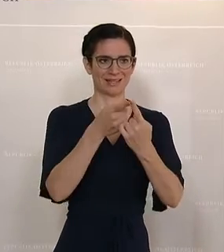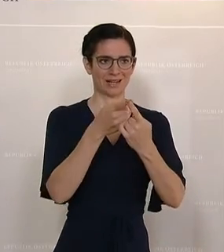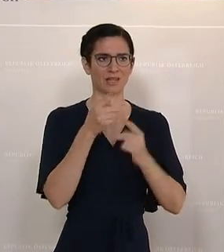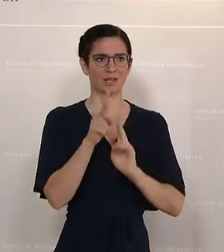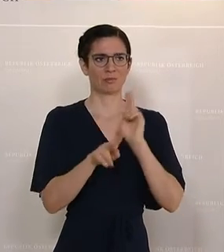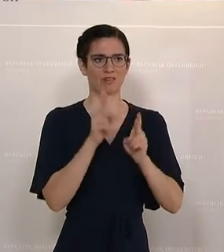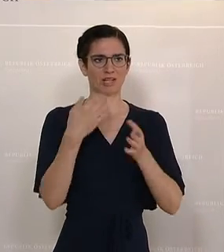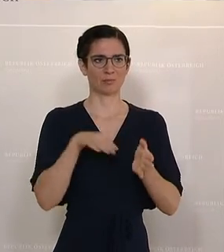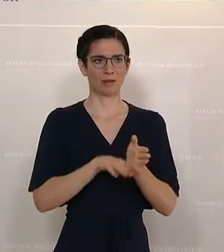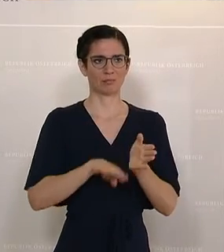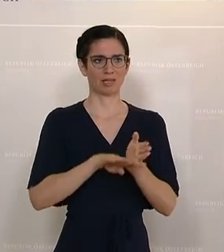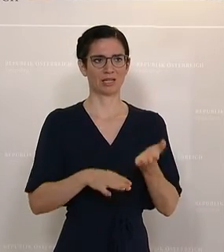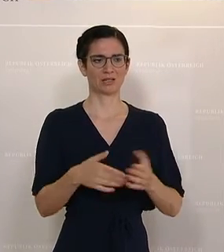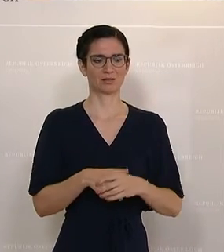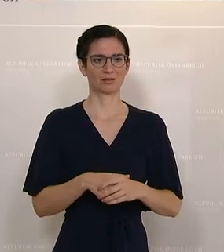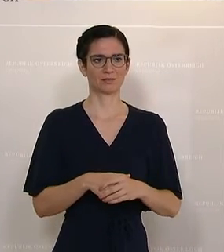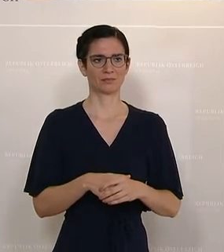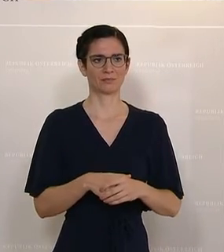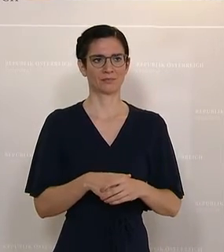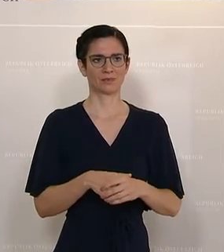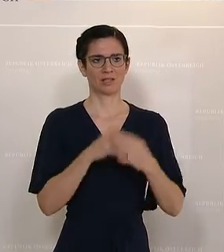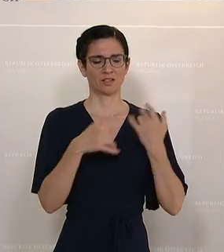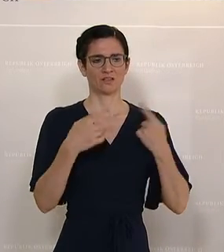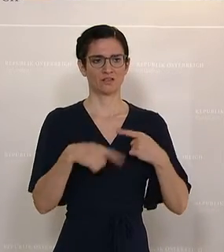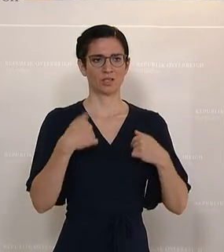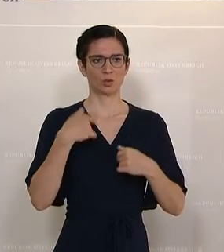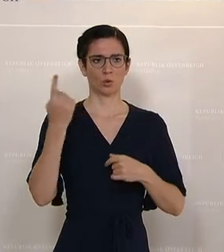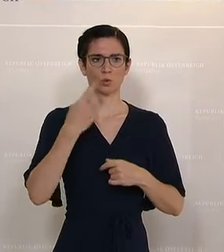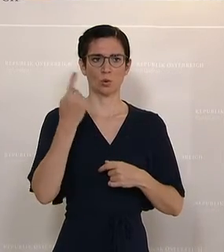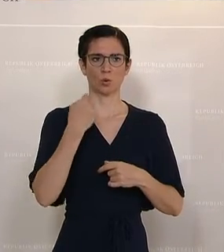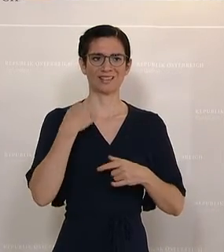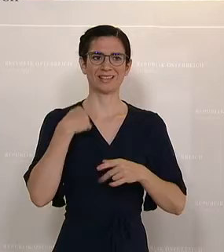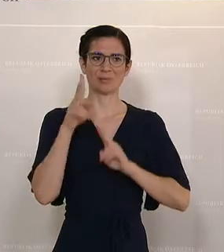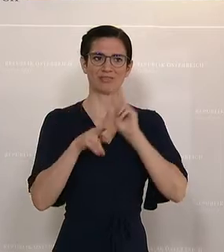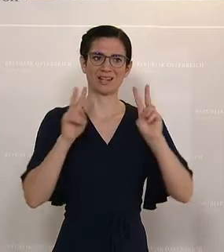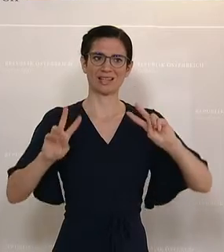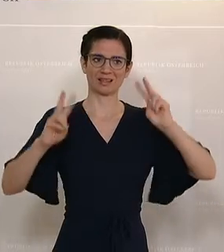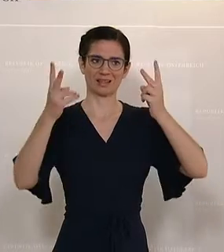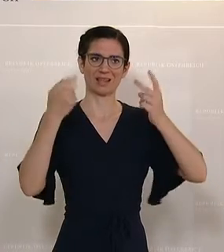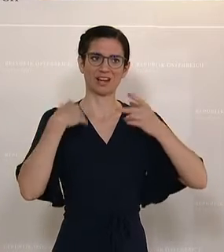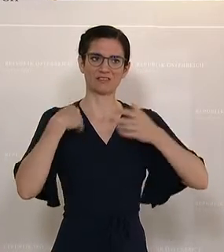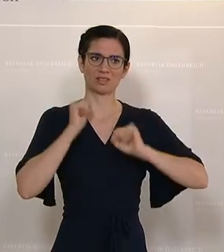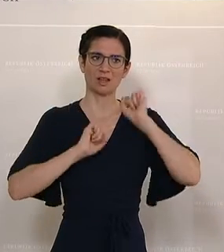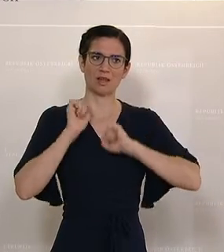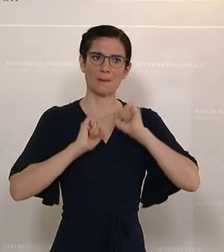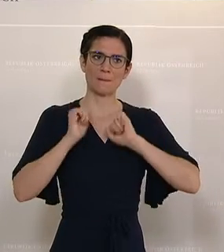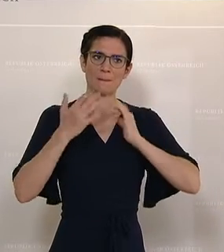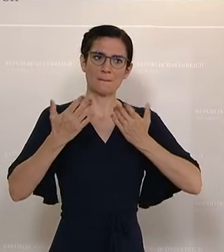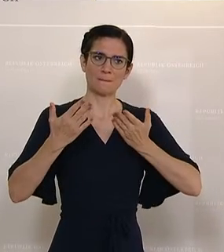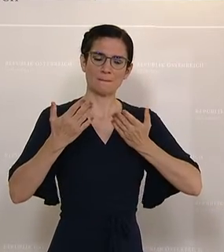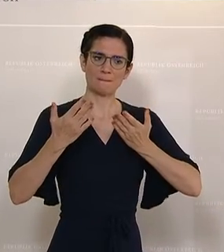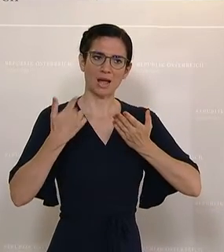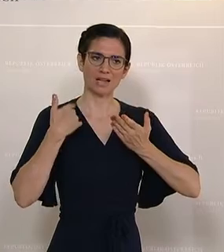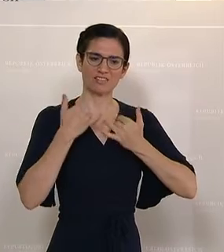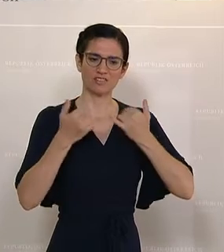dass die Pflege billiger werden soll. Und wie soll jetzt der drohende Pflegekräftemangel behoben werden, wenn der Beruf weiterhin nicht attraktiver